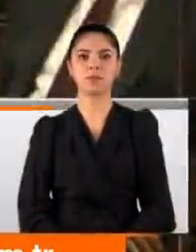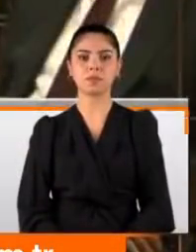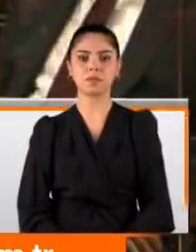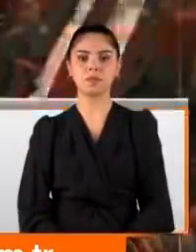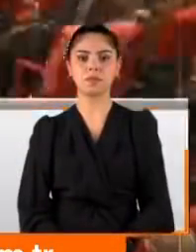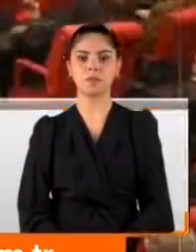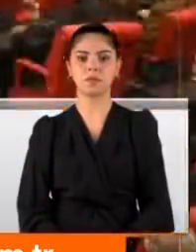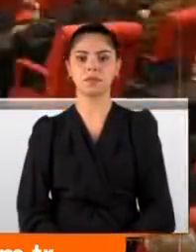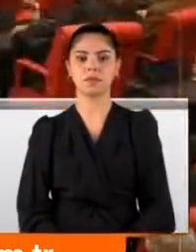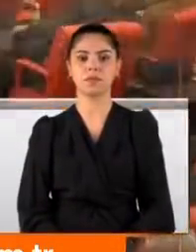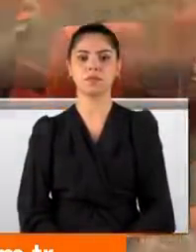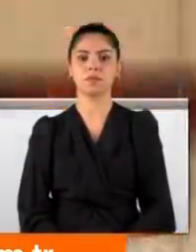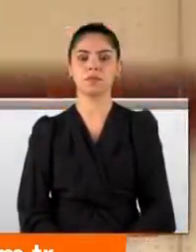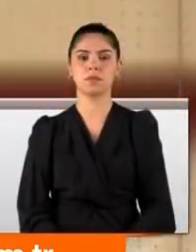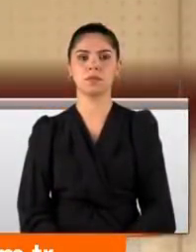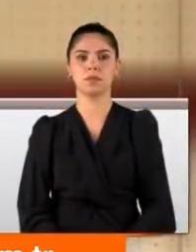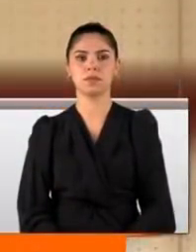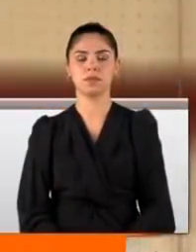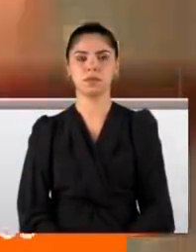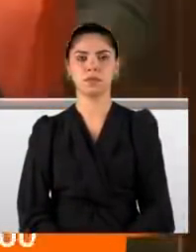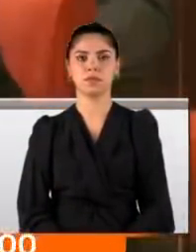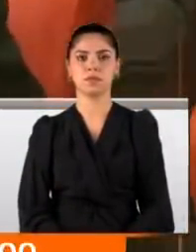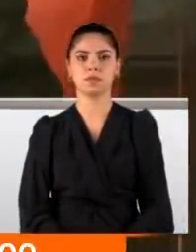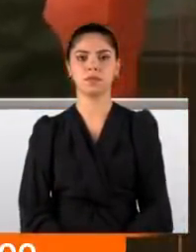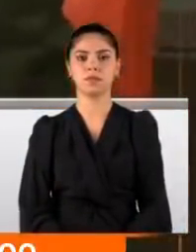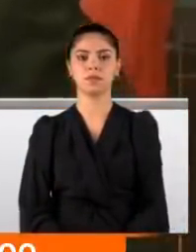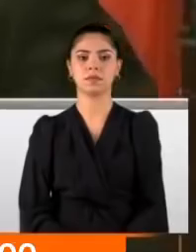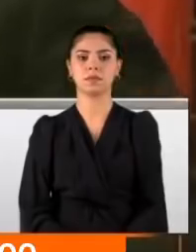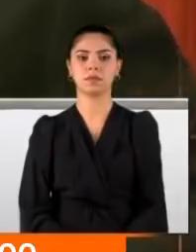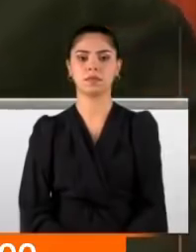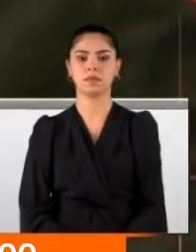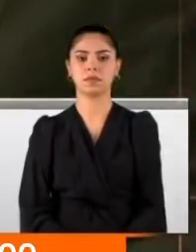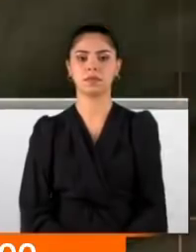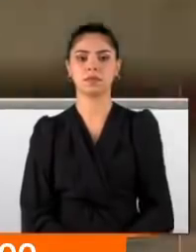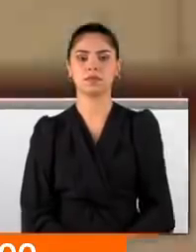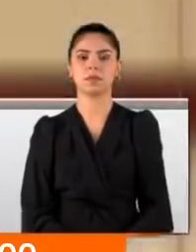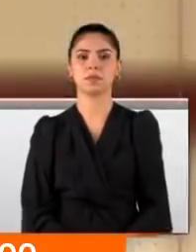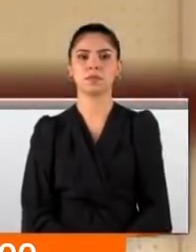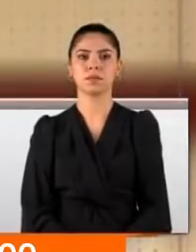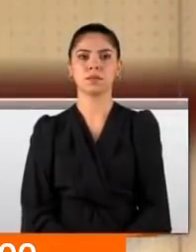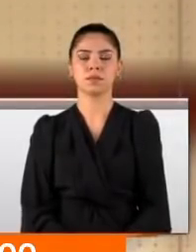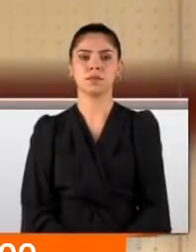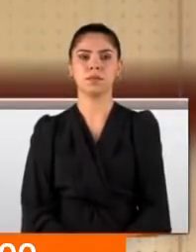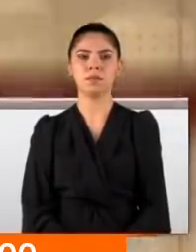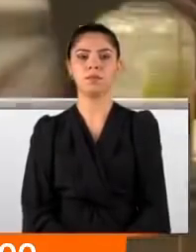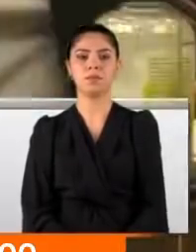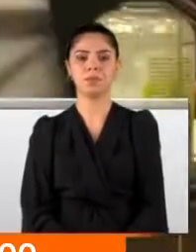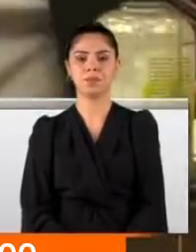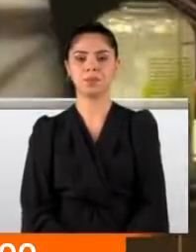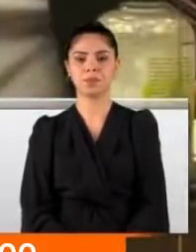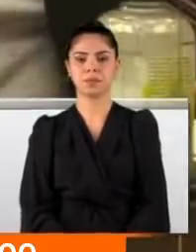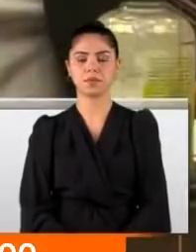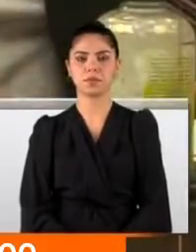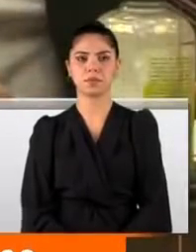Şahsiyetinize ve şerefinize laf etmem. Türkiye Büyük Millet Meclisi'nin şerefini ayağa düşüren